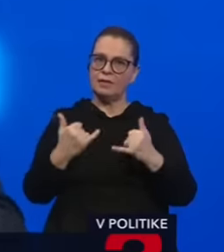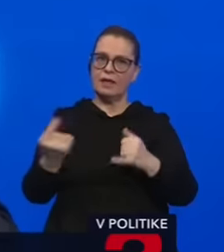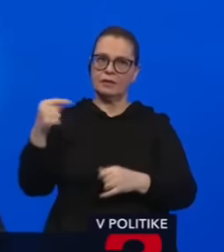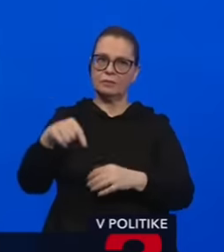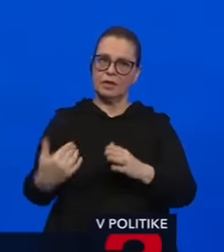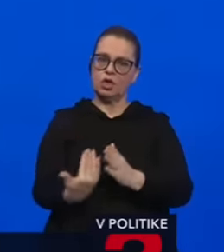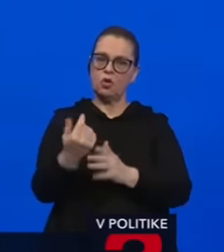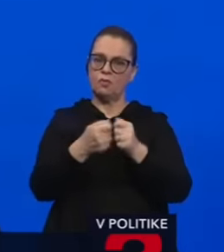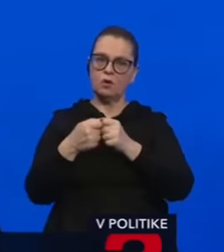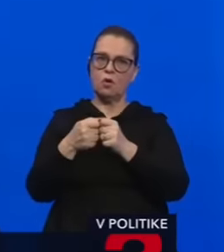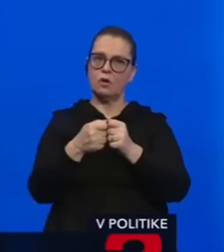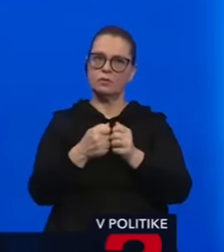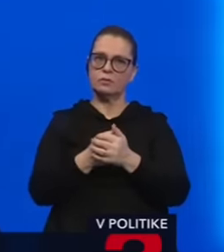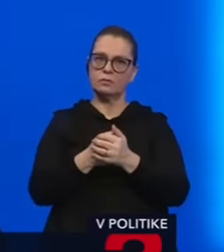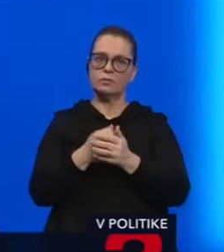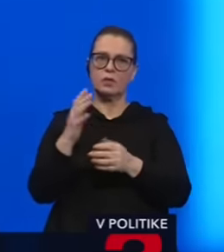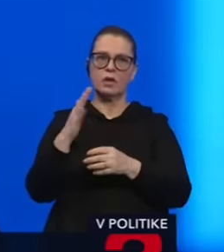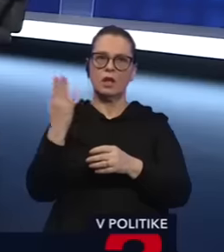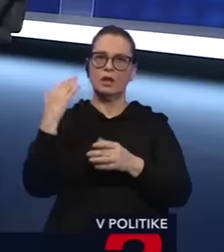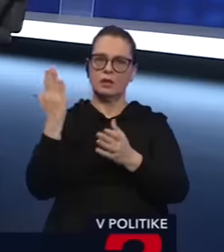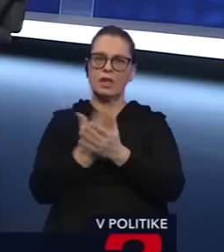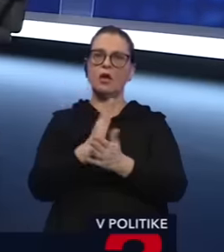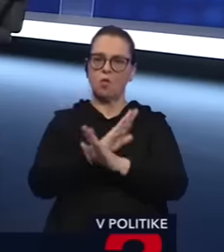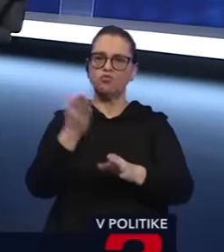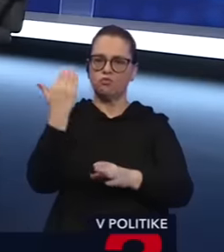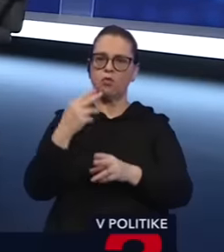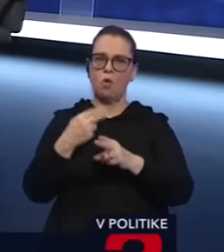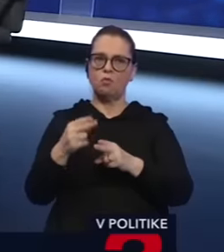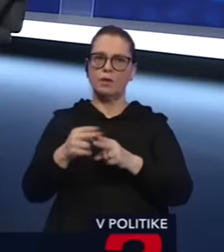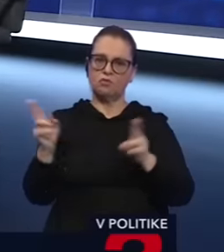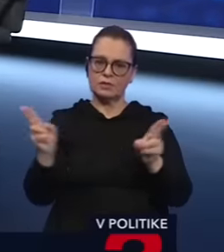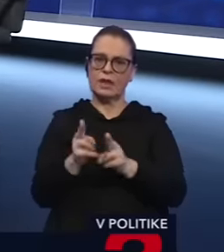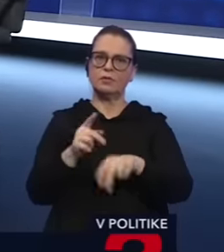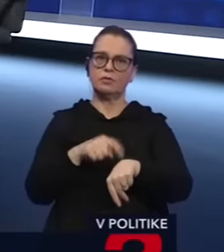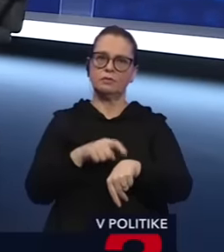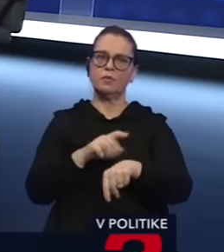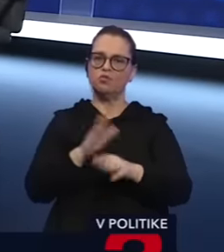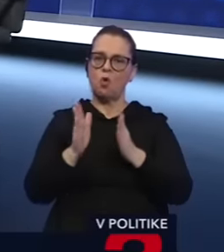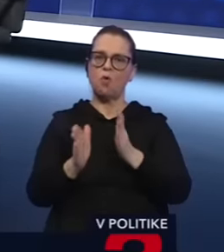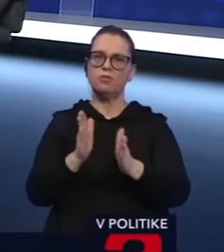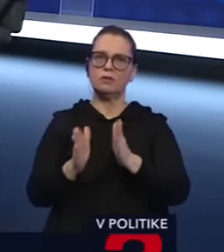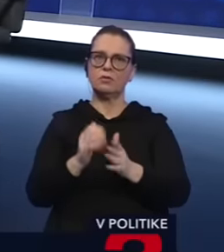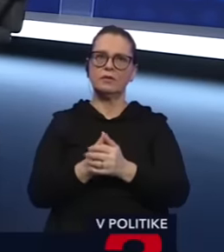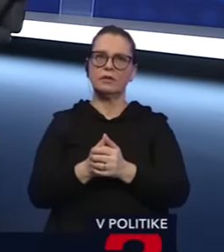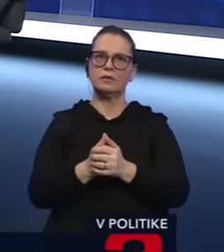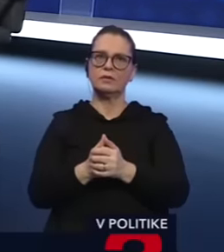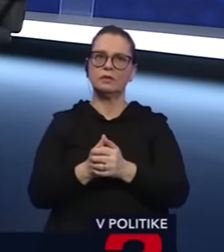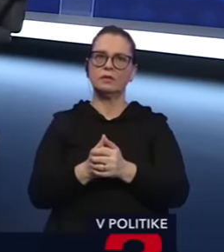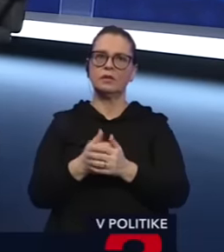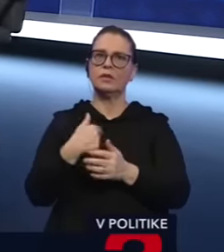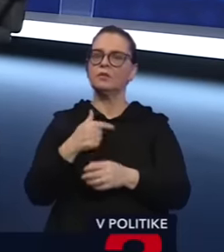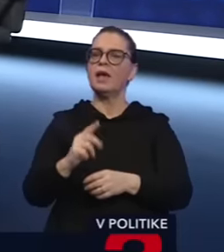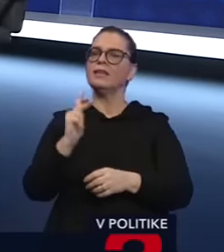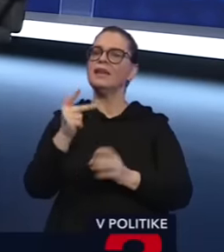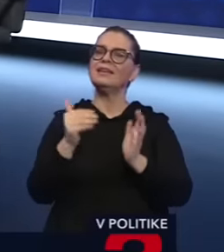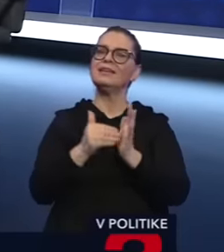koalícia, brzdí ju to. nie, Už raz. Už raz skracoval lehoty, už raz obmedzoval lehoty. Pán moderátor, len jednu več, ak sme v treťom